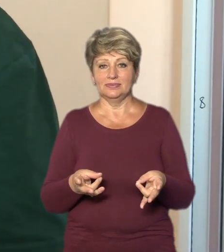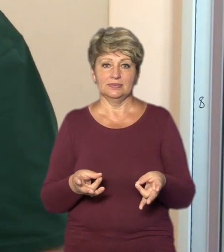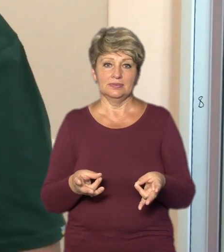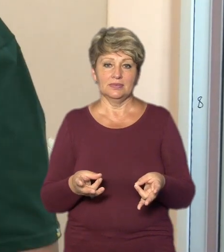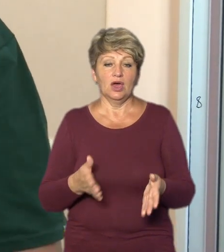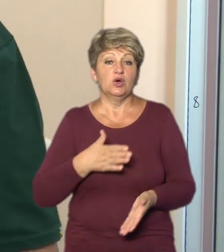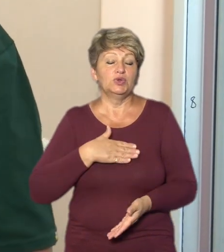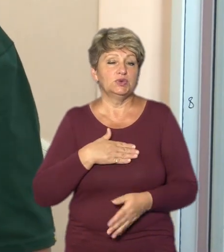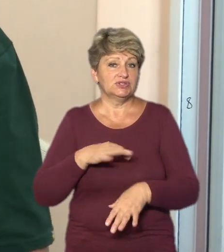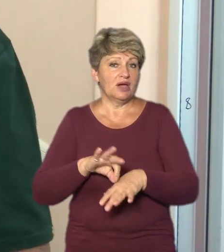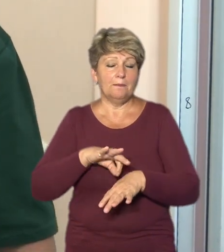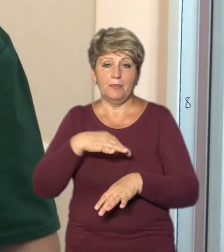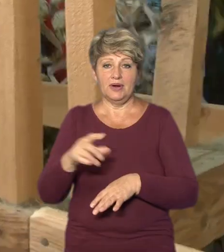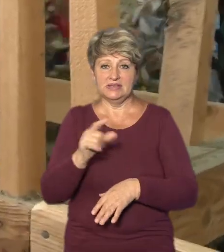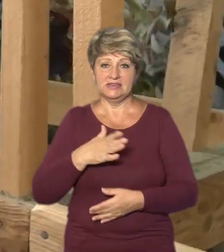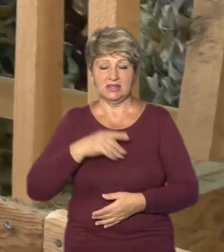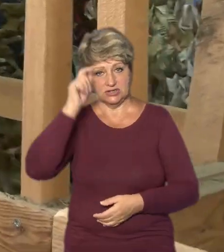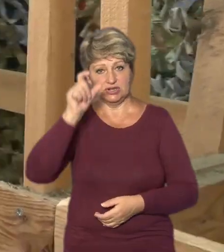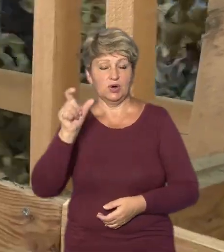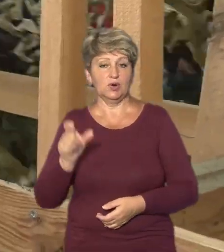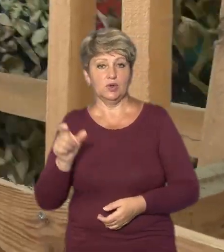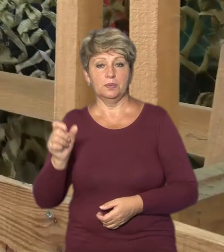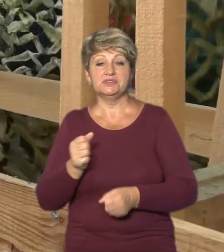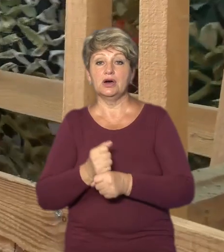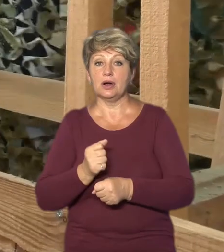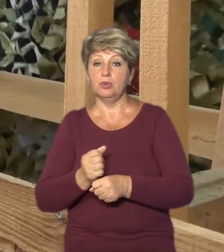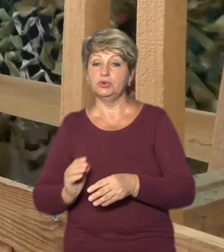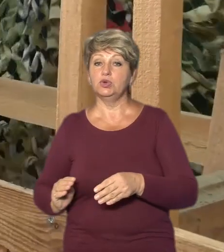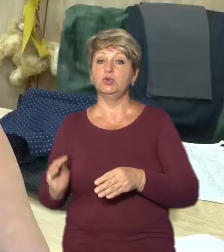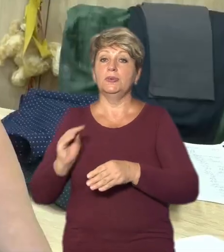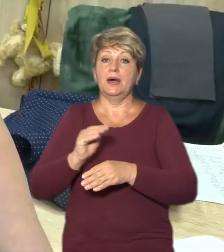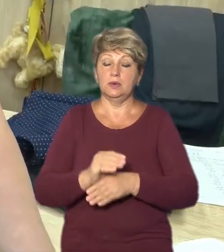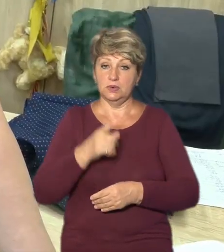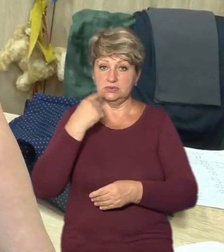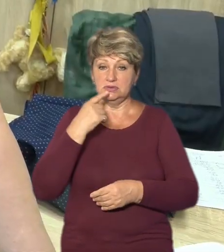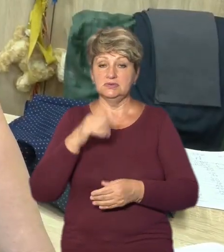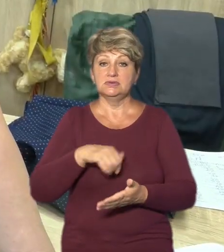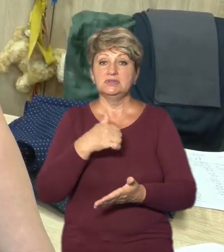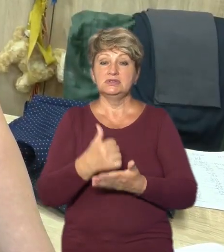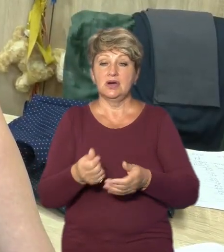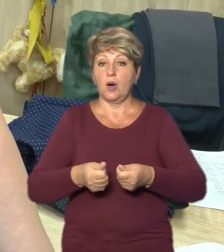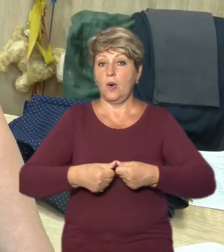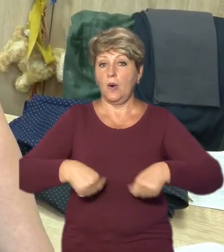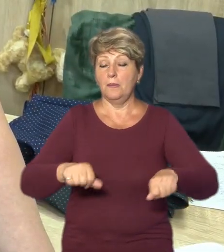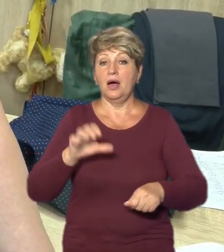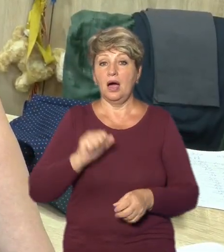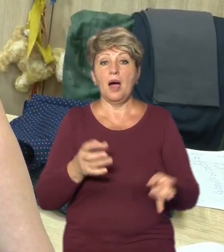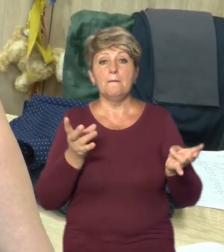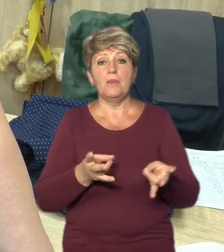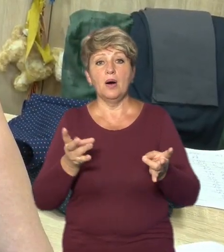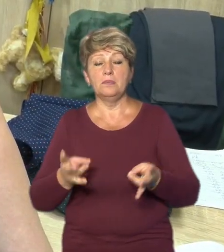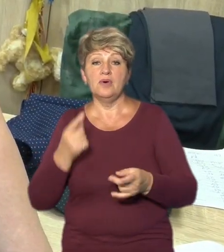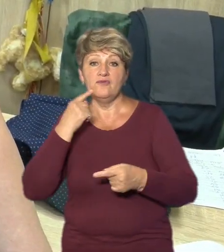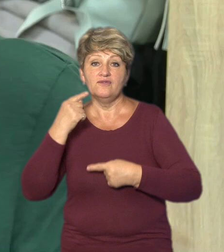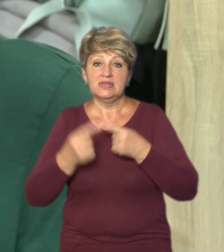Душа болить за наших хлопців. Роботи додалося, розповідає голова комітету Любов Здоровенко. А потреби постійно